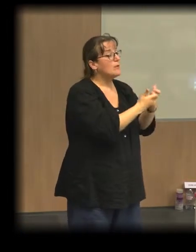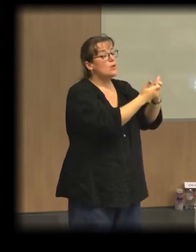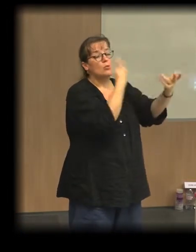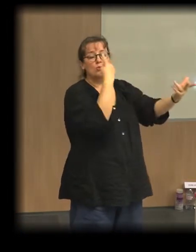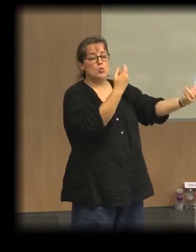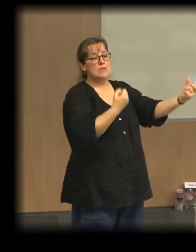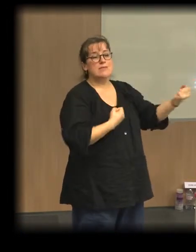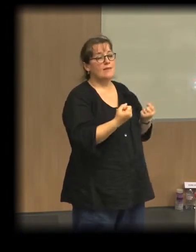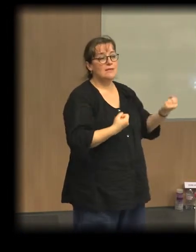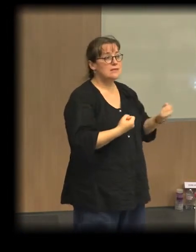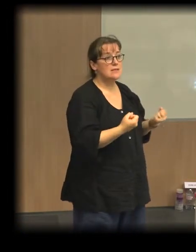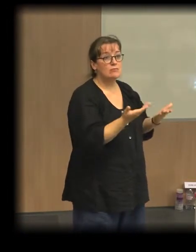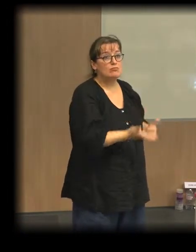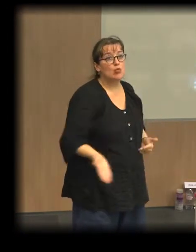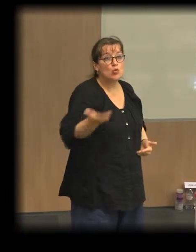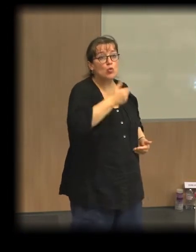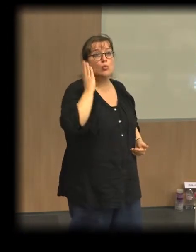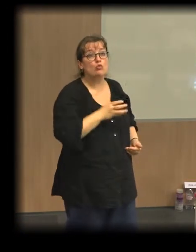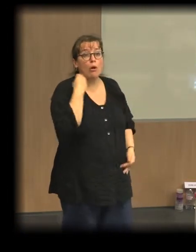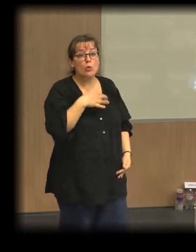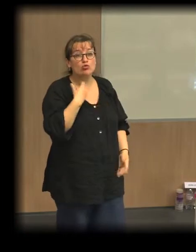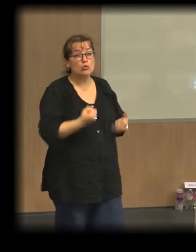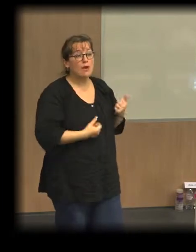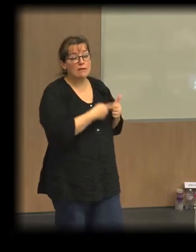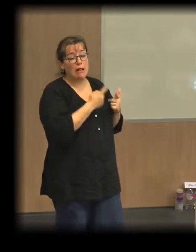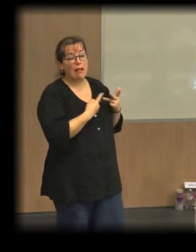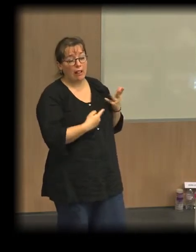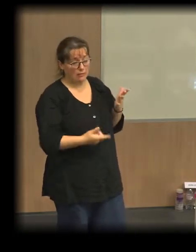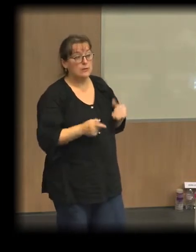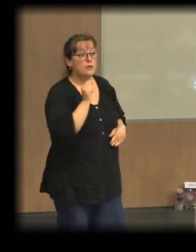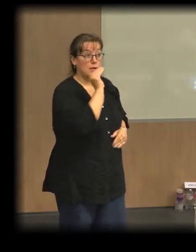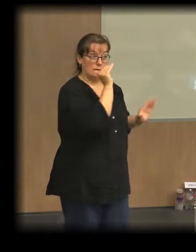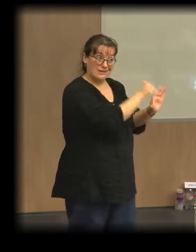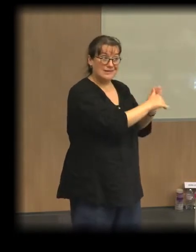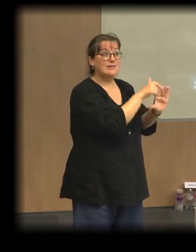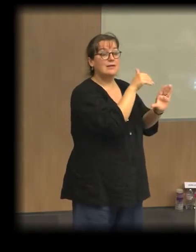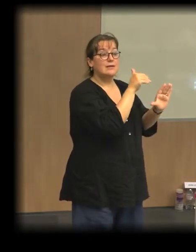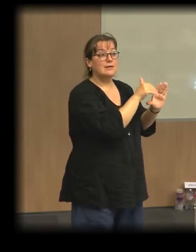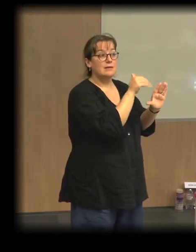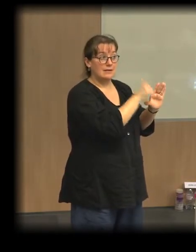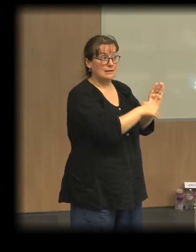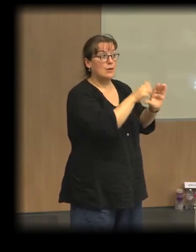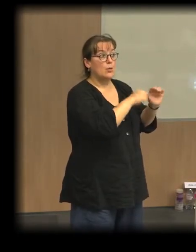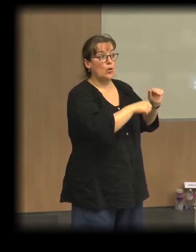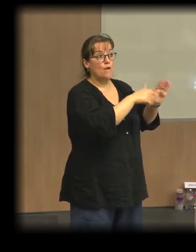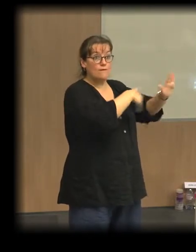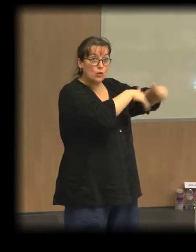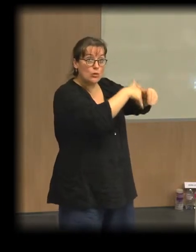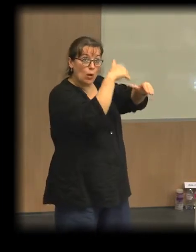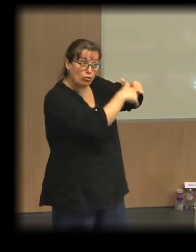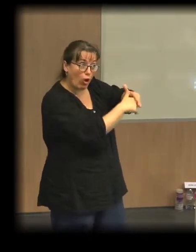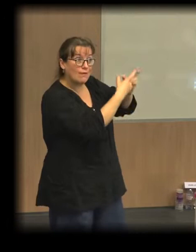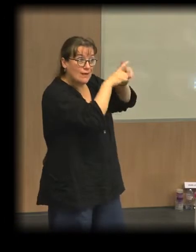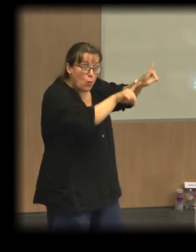services qui sont les services dont nous avons besoin tous les jours, peuvent être ancrés dans une forme d